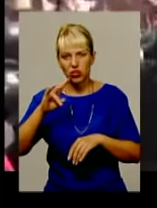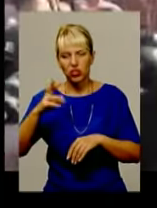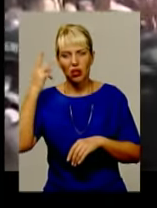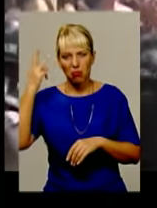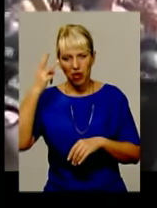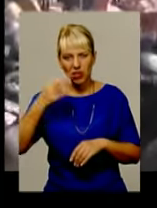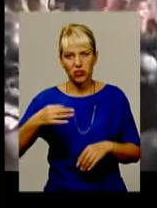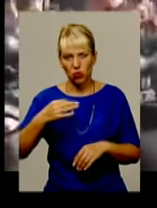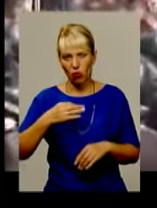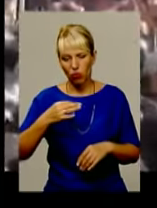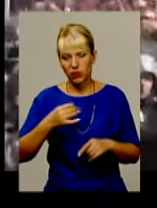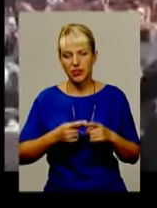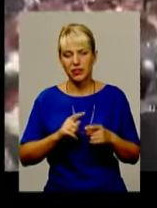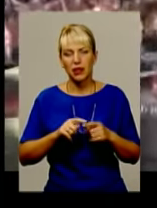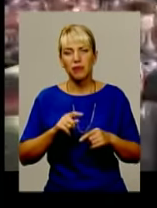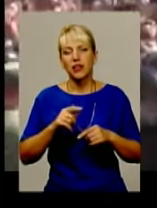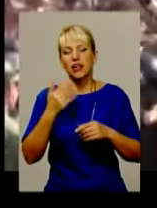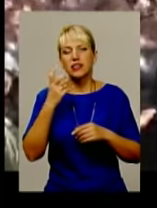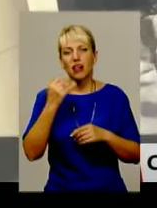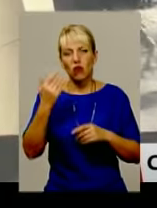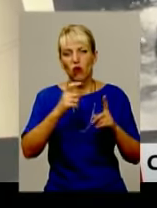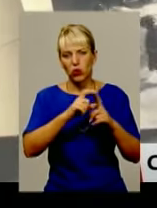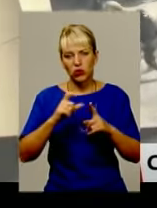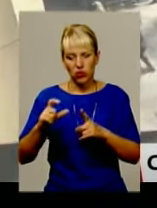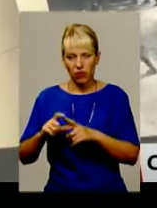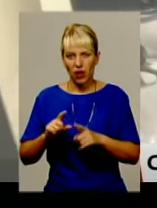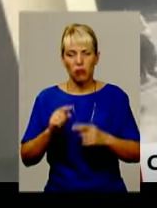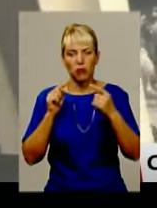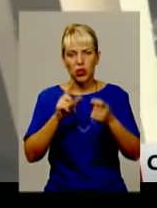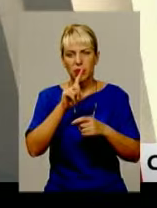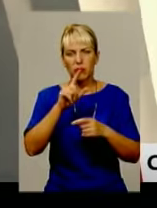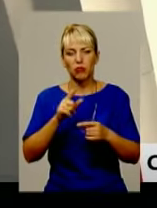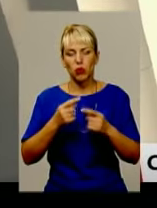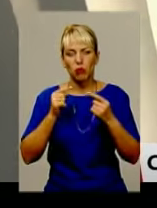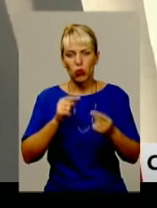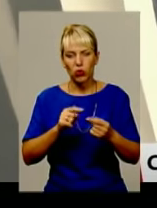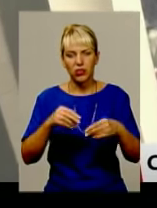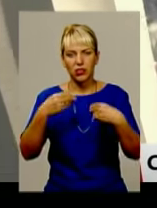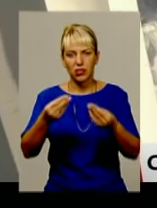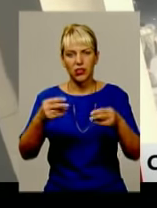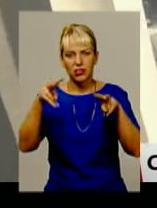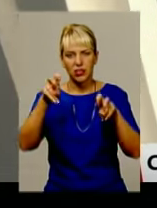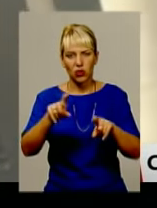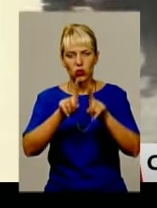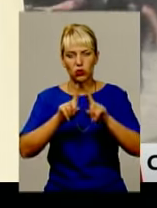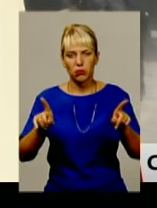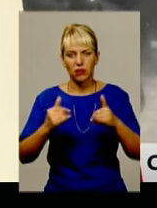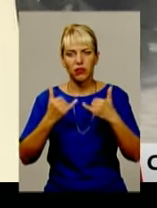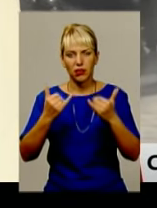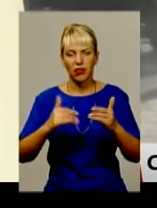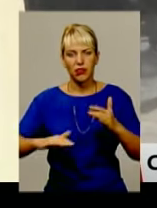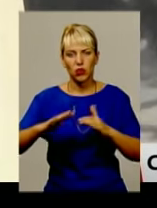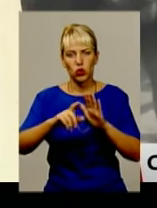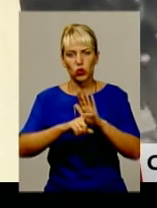політичної сили. Праворадикали, за його словами, протестували проти надання особливого статусу окремим територіям Донбасу. Під час